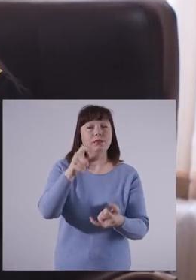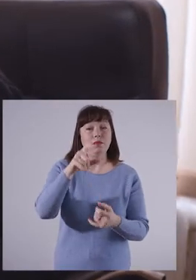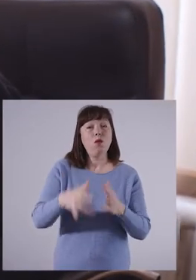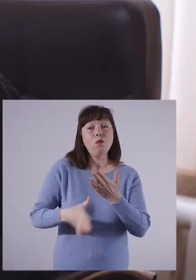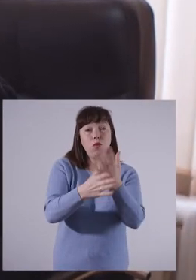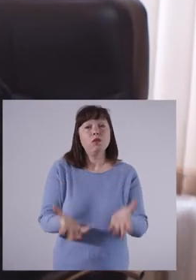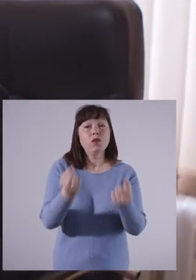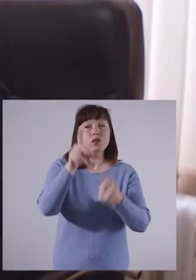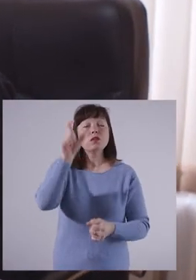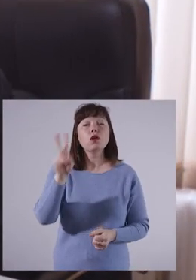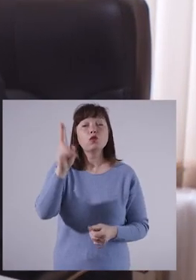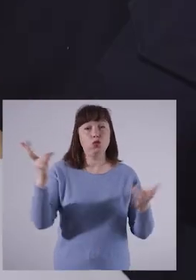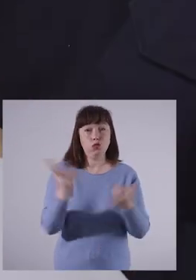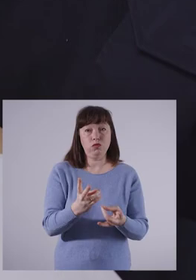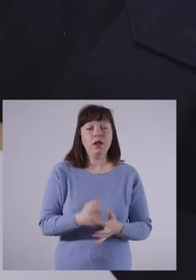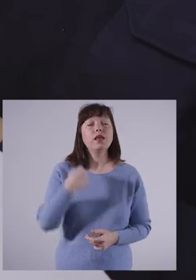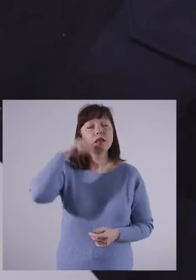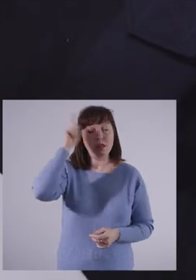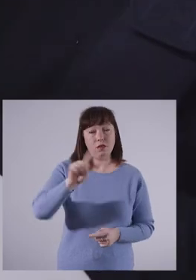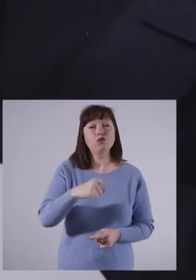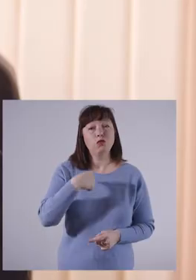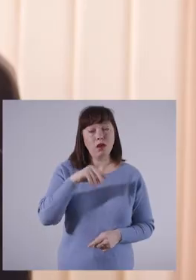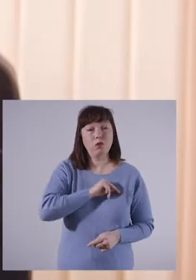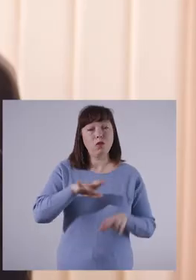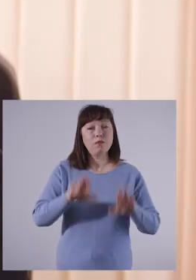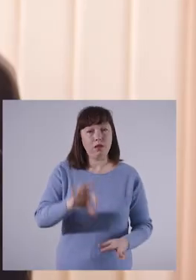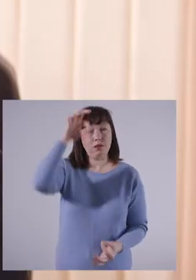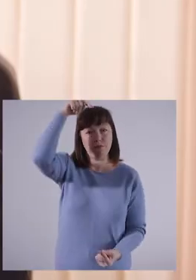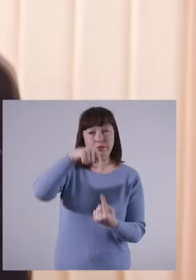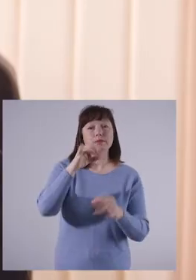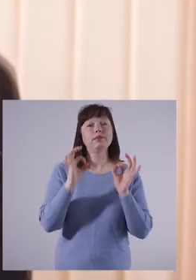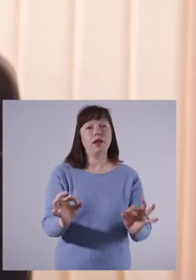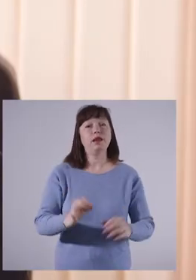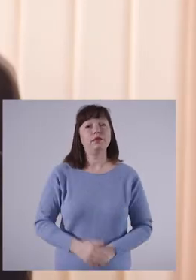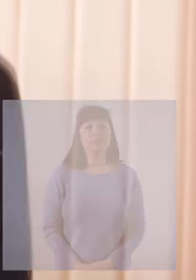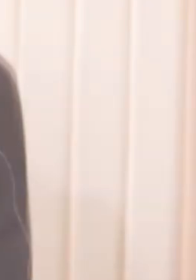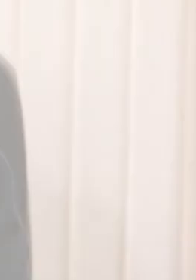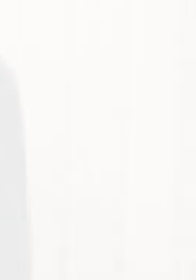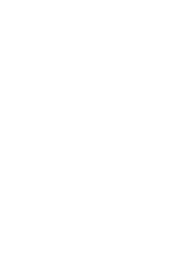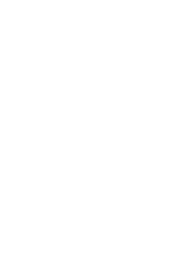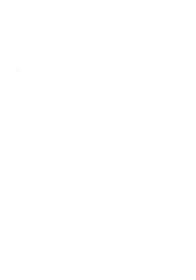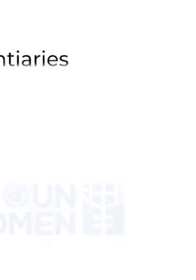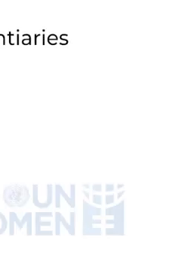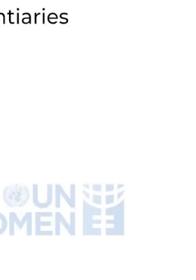parte, dar și să oferi susținere celor care au nevoie. Eu știu că sunt la locul potrivit.